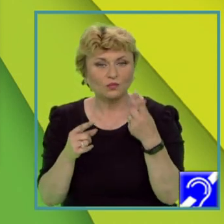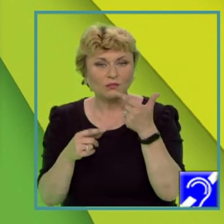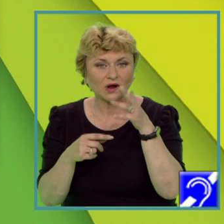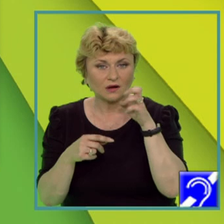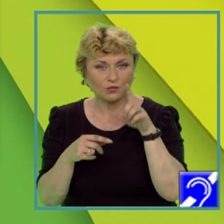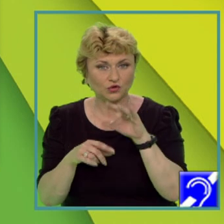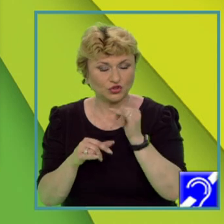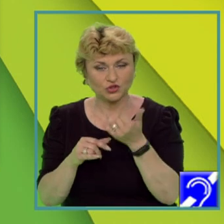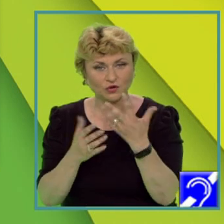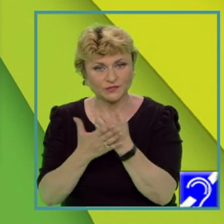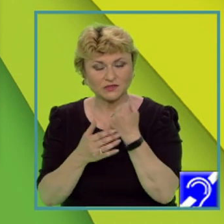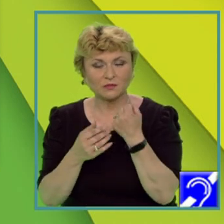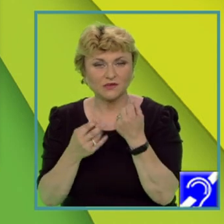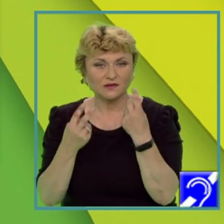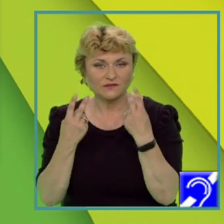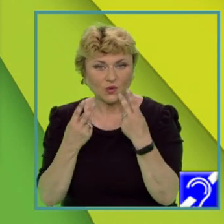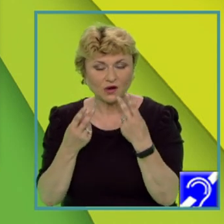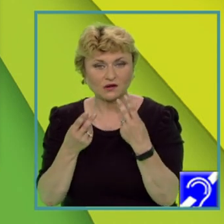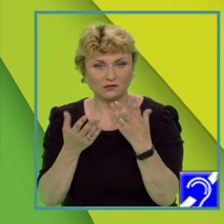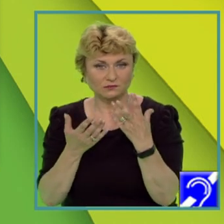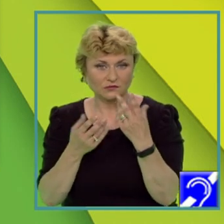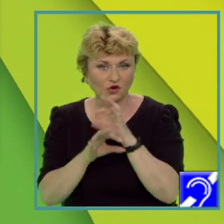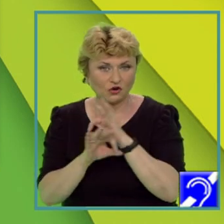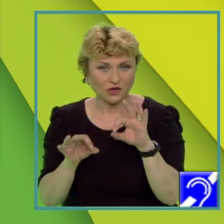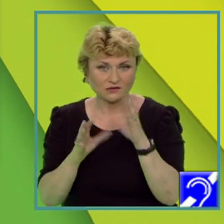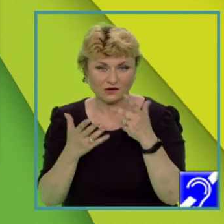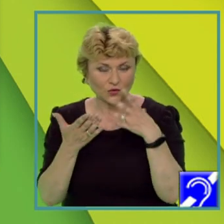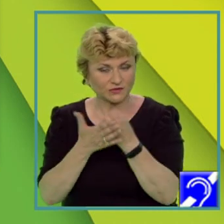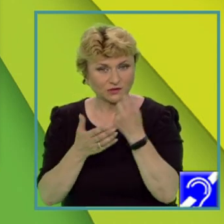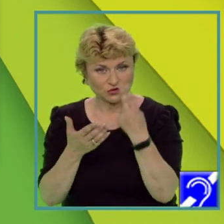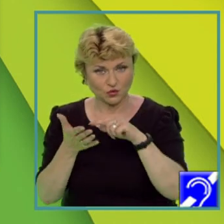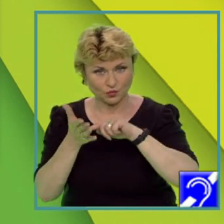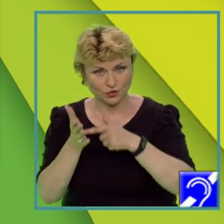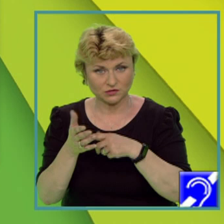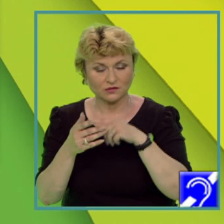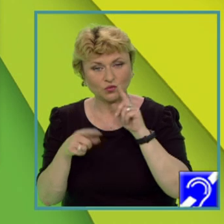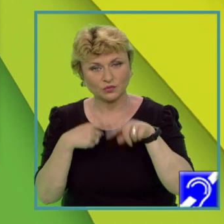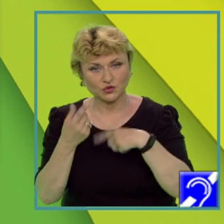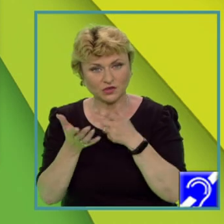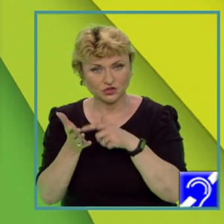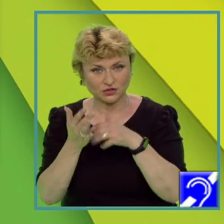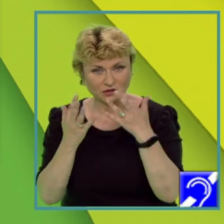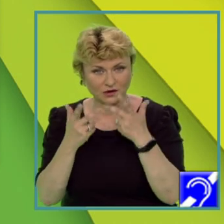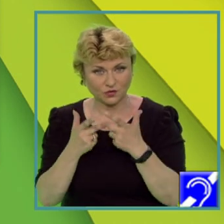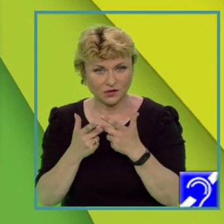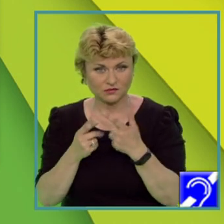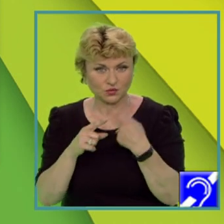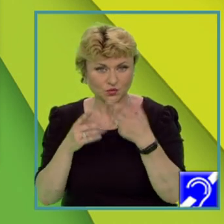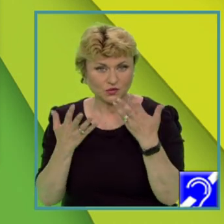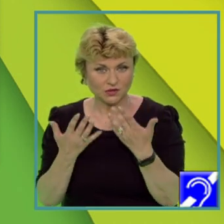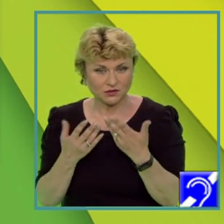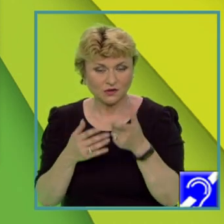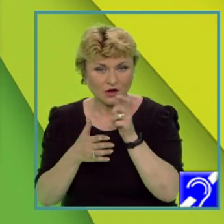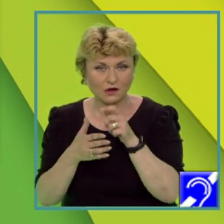corectă, pentru care vom primi două puncte. Următoarea cerință, calculați cu câți